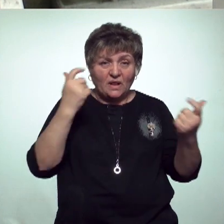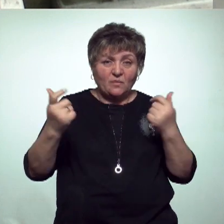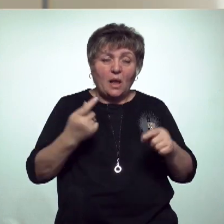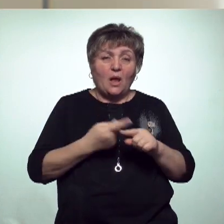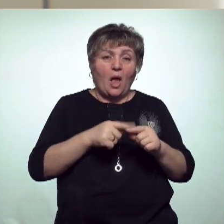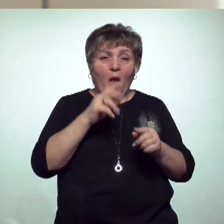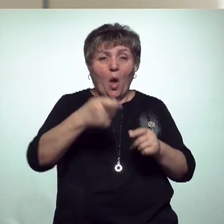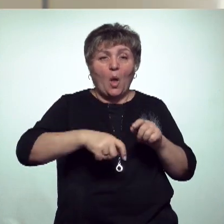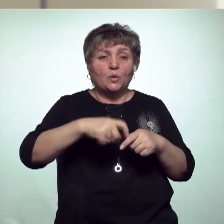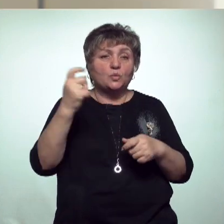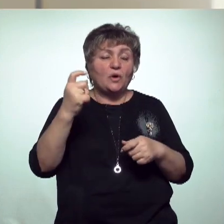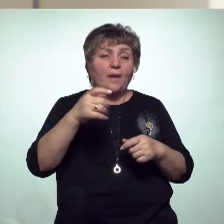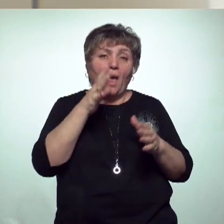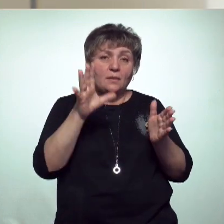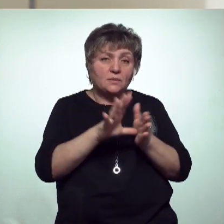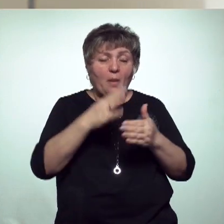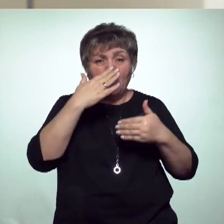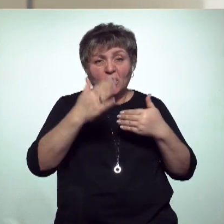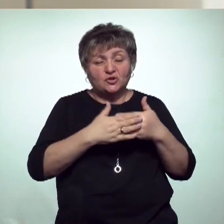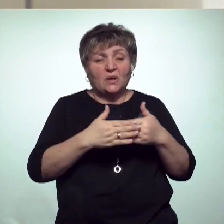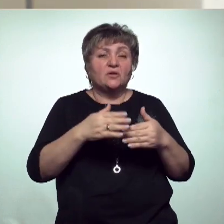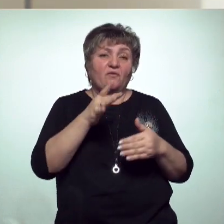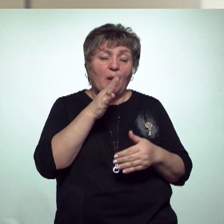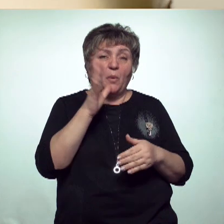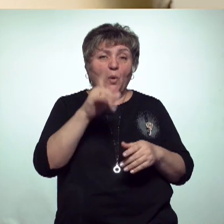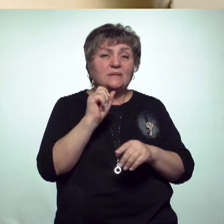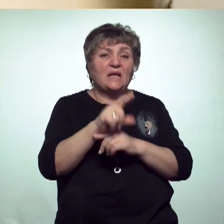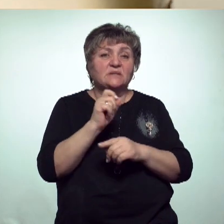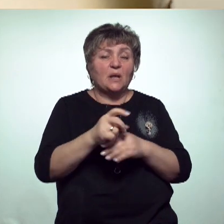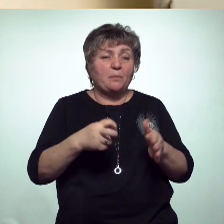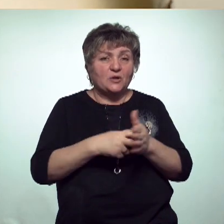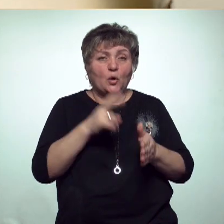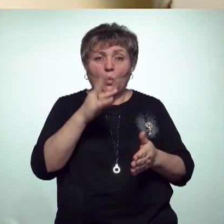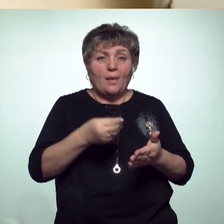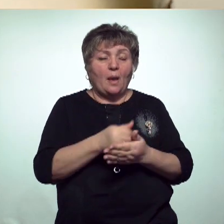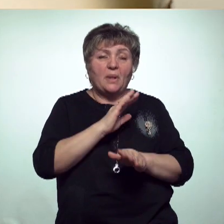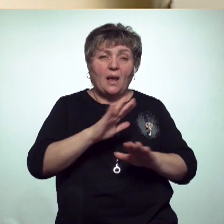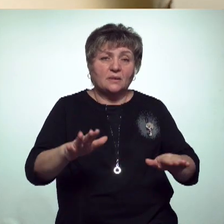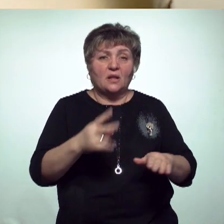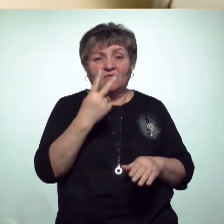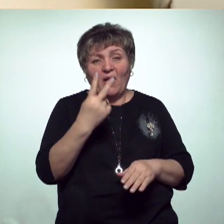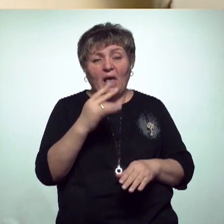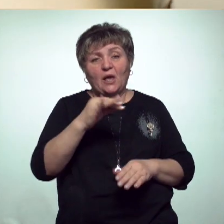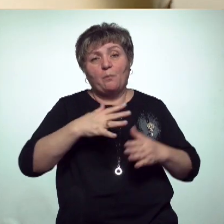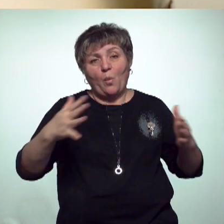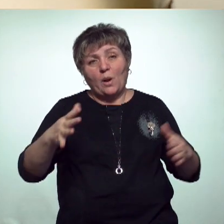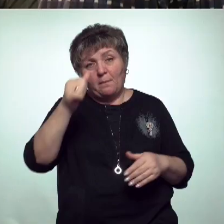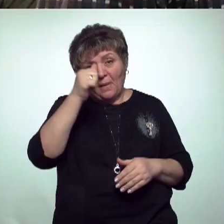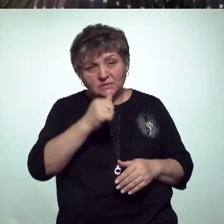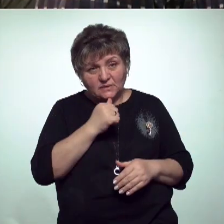электроэнергии. В ближайшее время они придут заказными письмами тем, кто не платил за коммунальные услуги два и более месяцев.